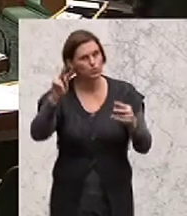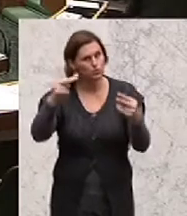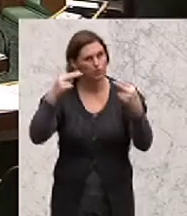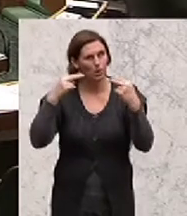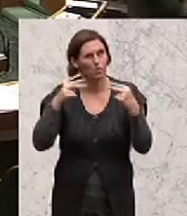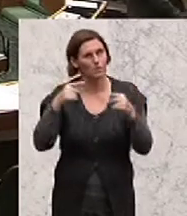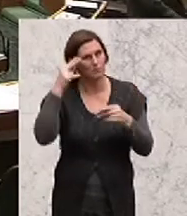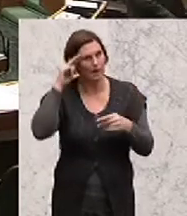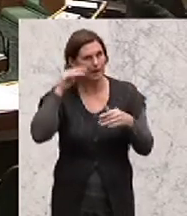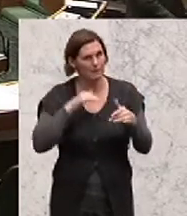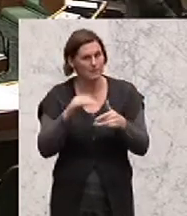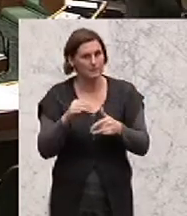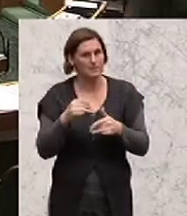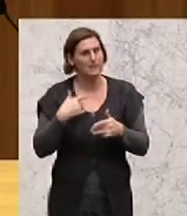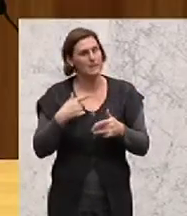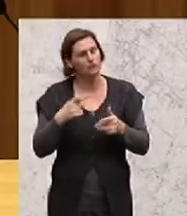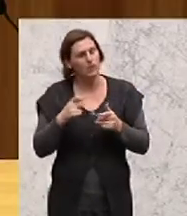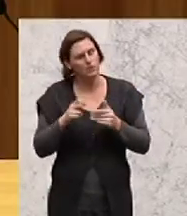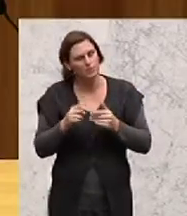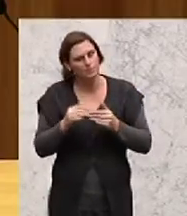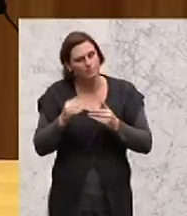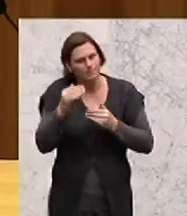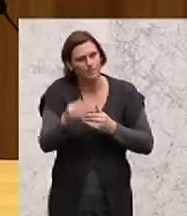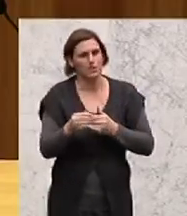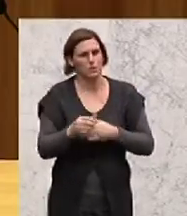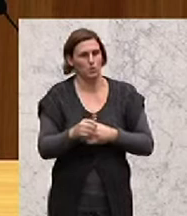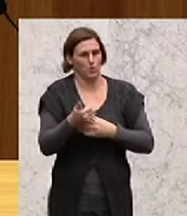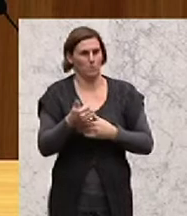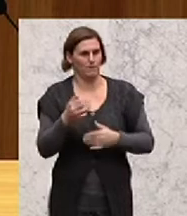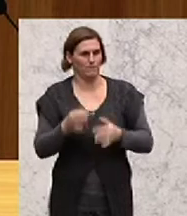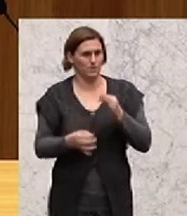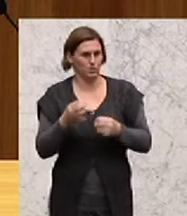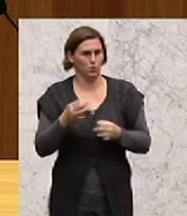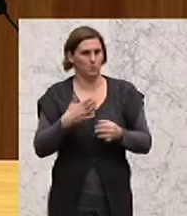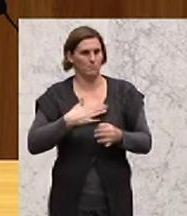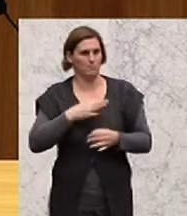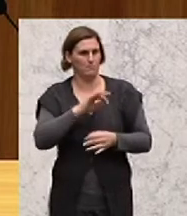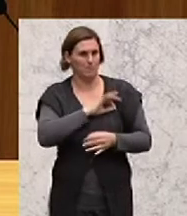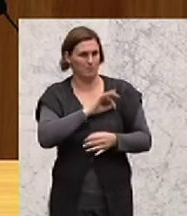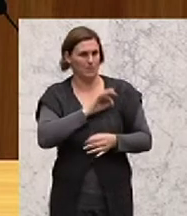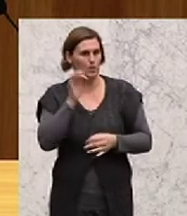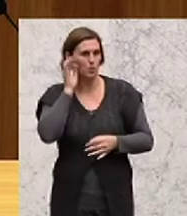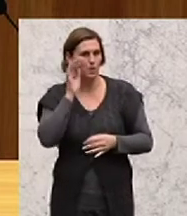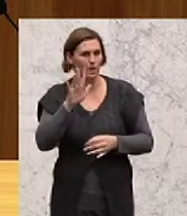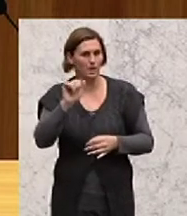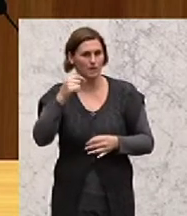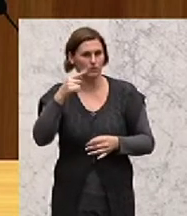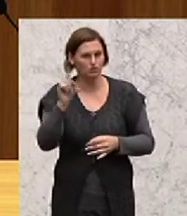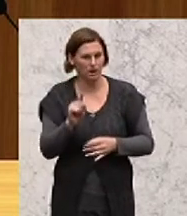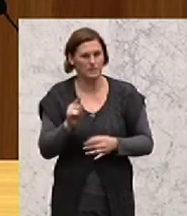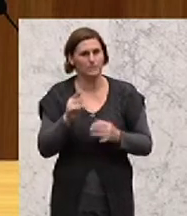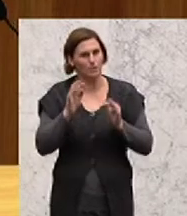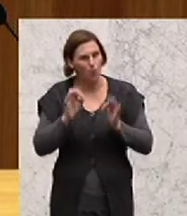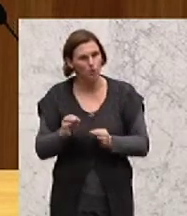Ich starte jetzt noch einmal den Versuch, den Abänderungsantrag meiner Kollegin Birgit Schatz ordnungsgemäß einzubringen. Im